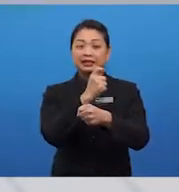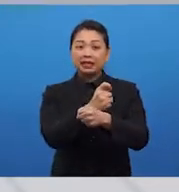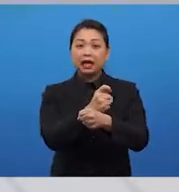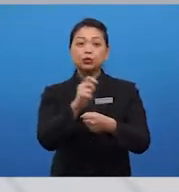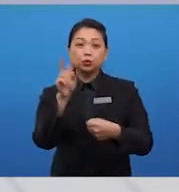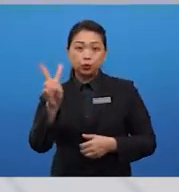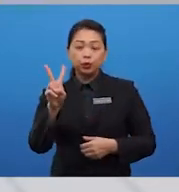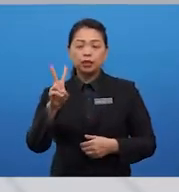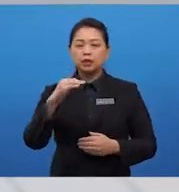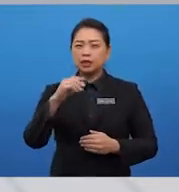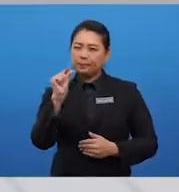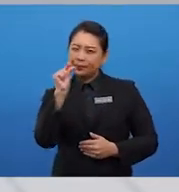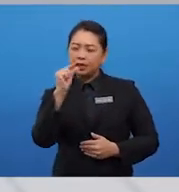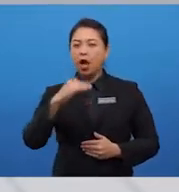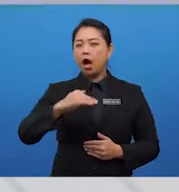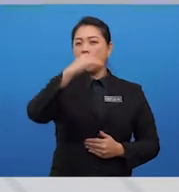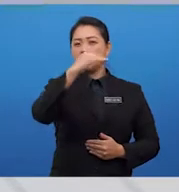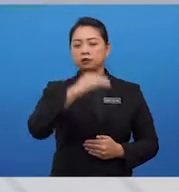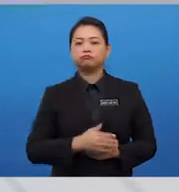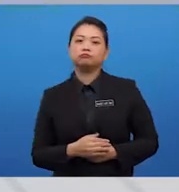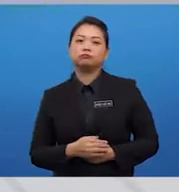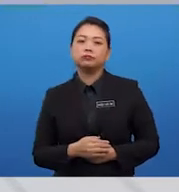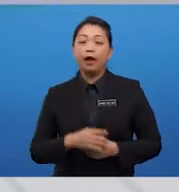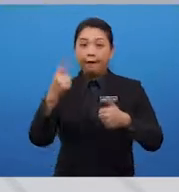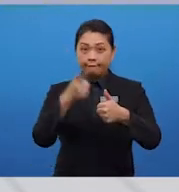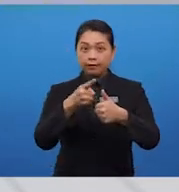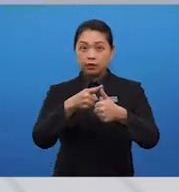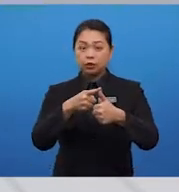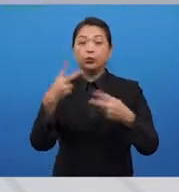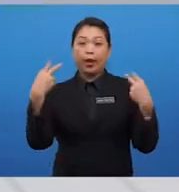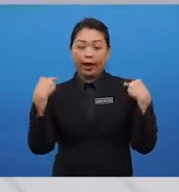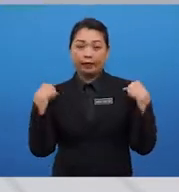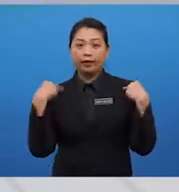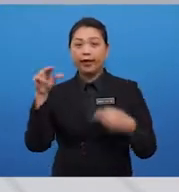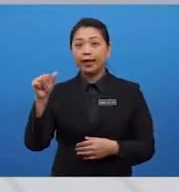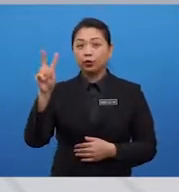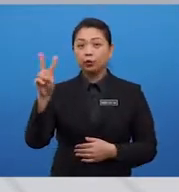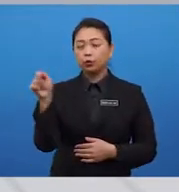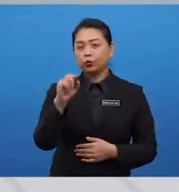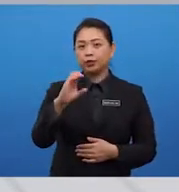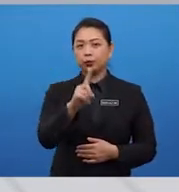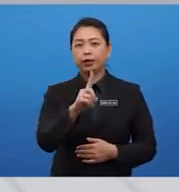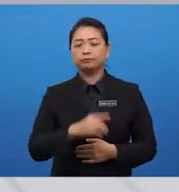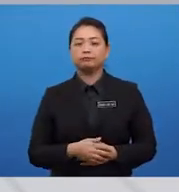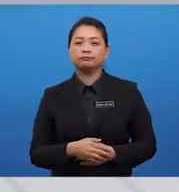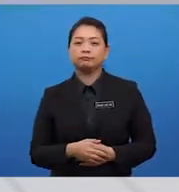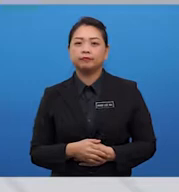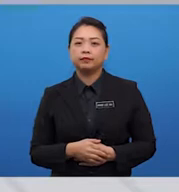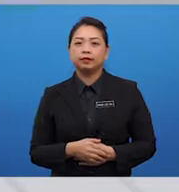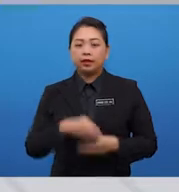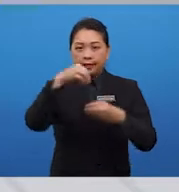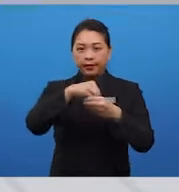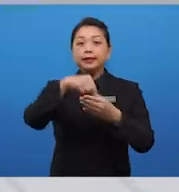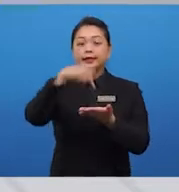higher than the first task. First task, you are required to have A2 to C1. So, in